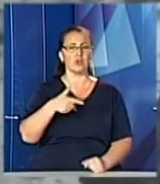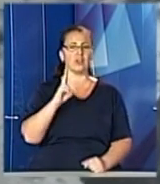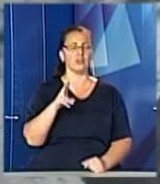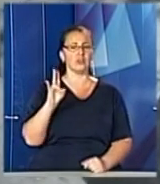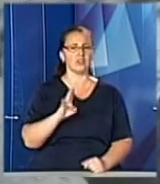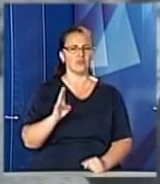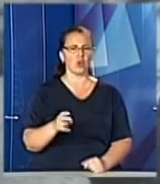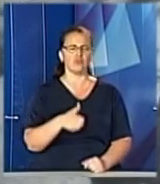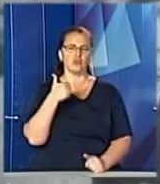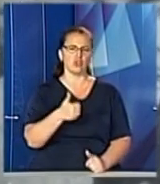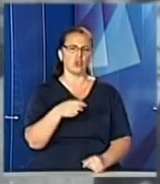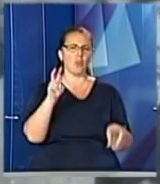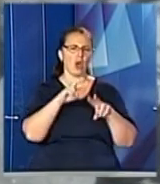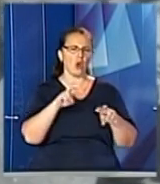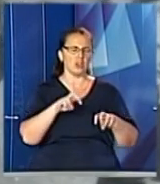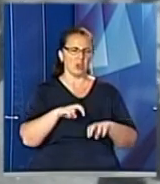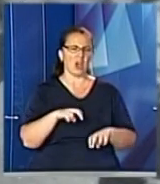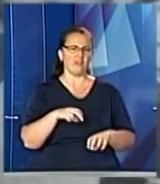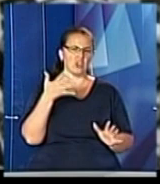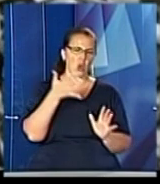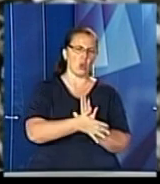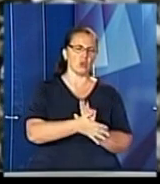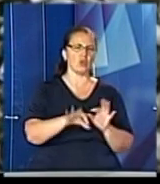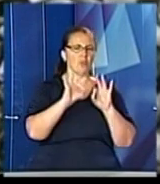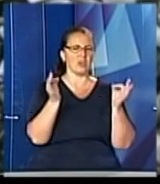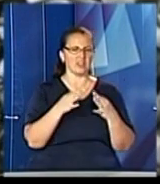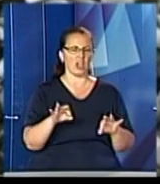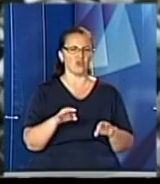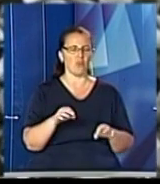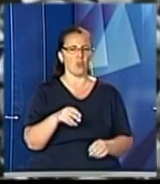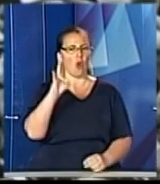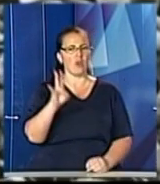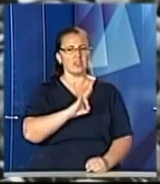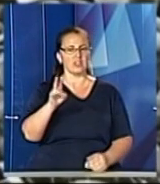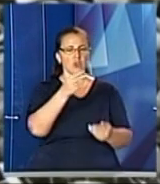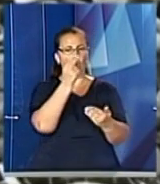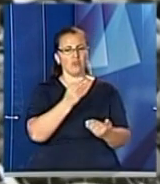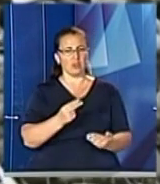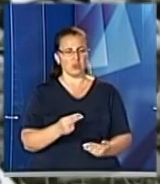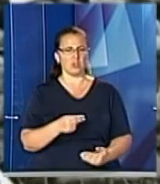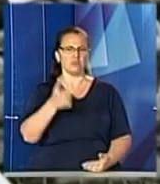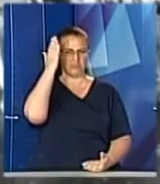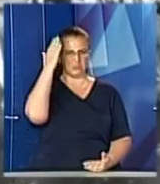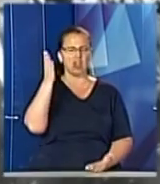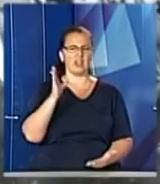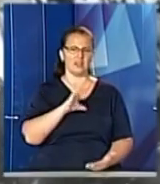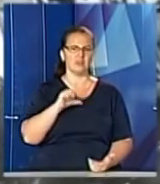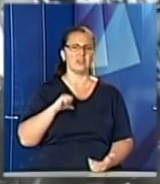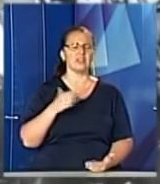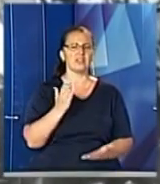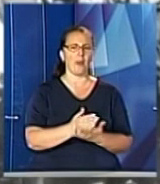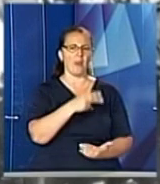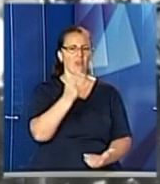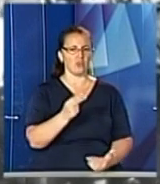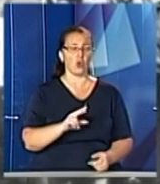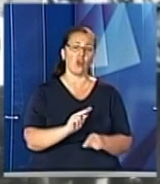розбирався у мистецтві, зокрема у іконописі. Він і сам мав талант до малювання. Писати ікони Шептицького та його братів